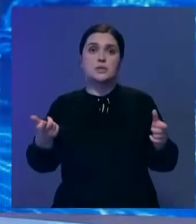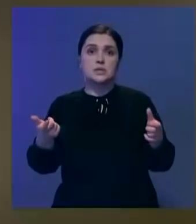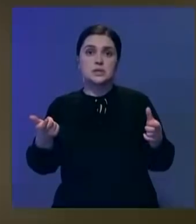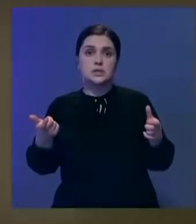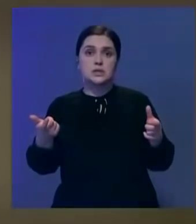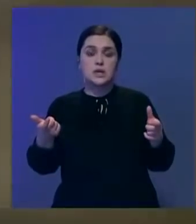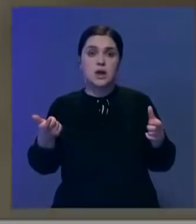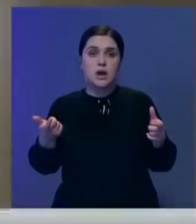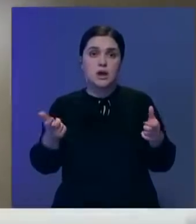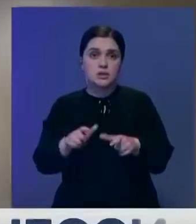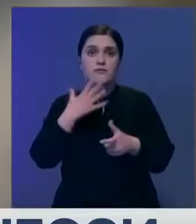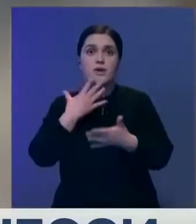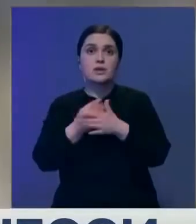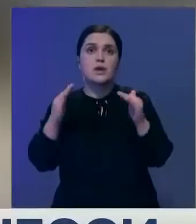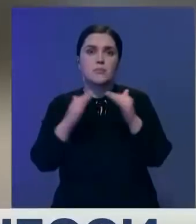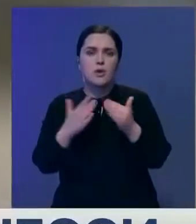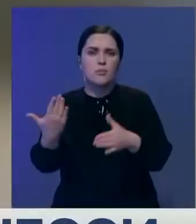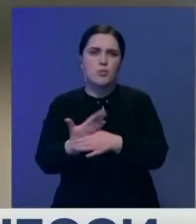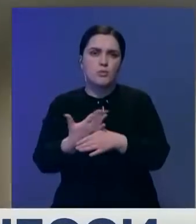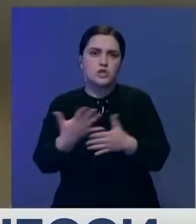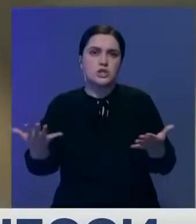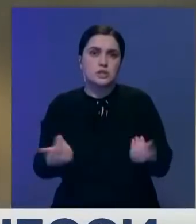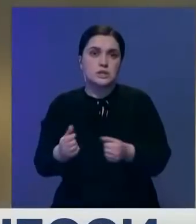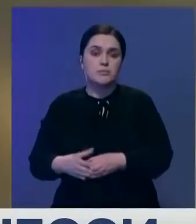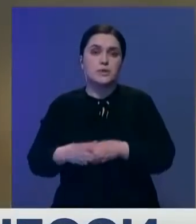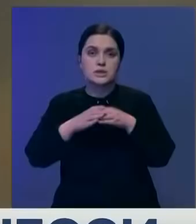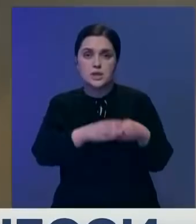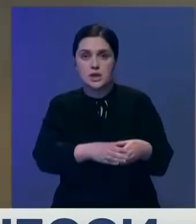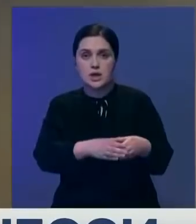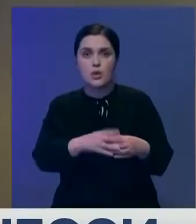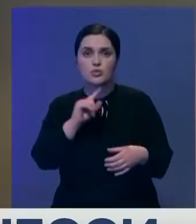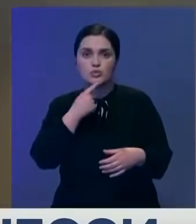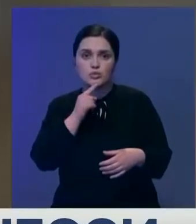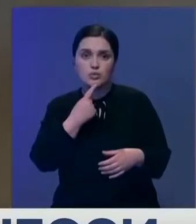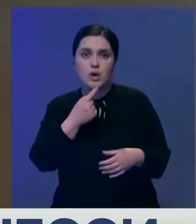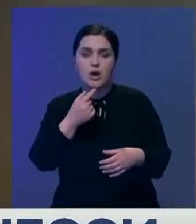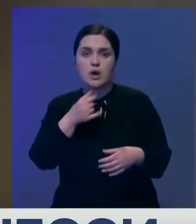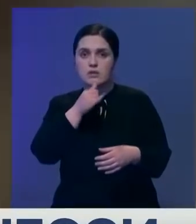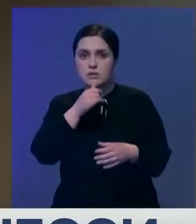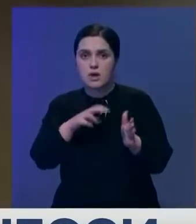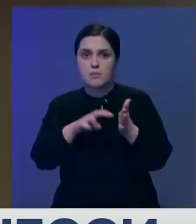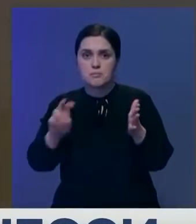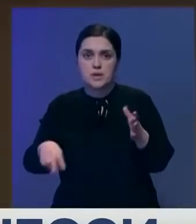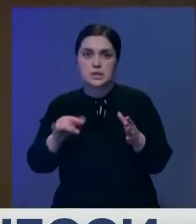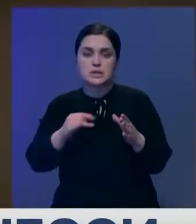сблокированным в своих домах, потребовалась помощь спасателей. Некоторые с трудом сумели выбраться из автомобилей. Сильные